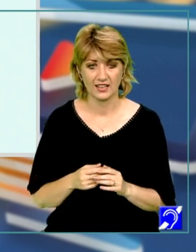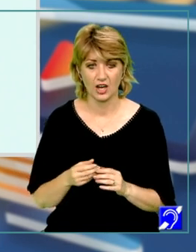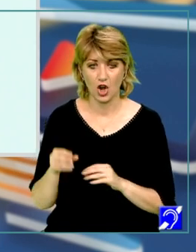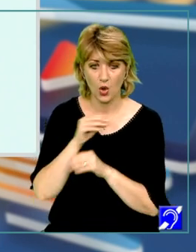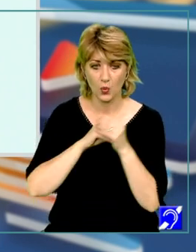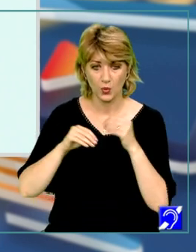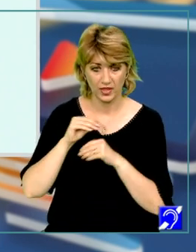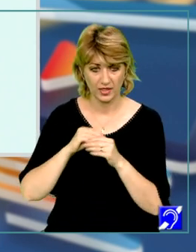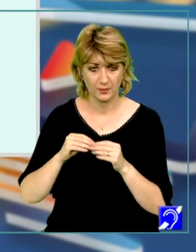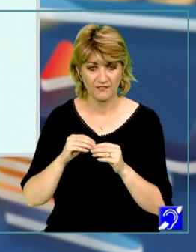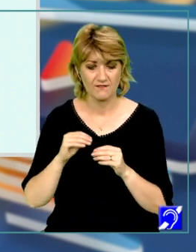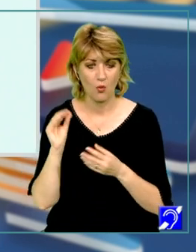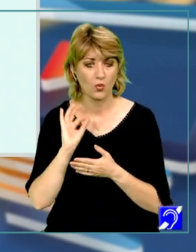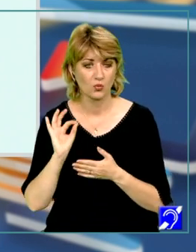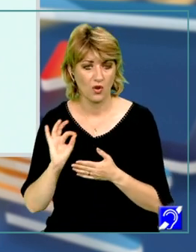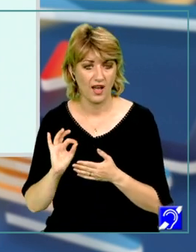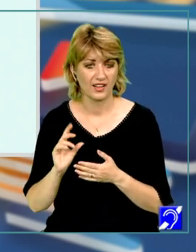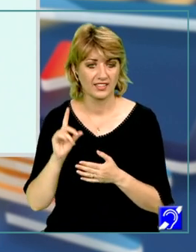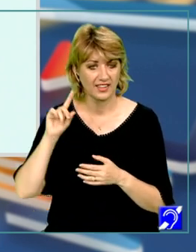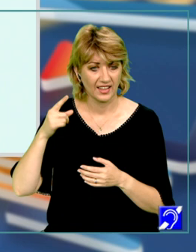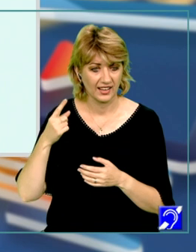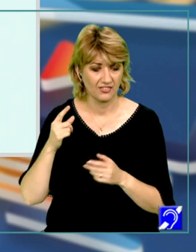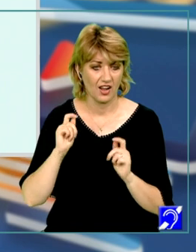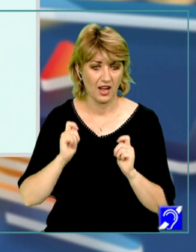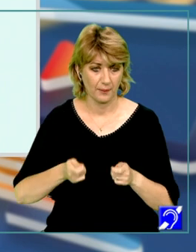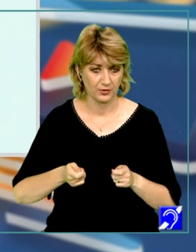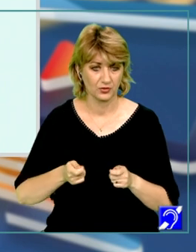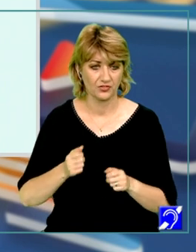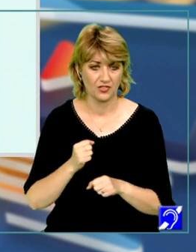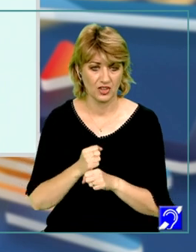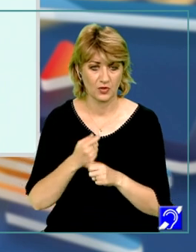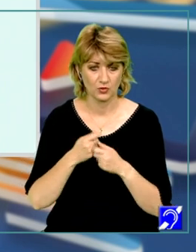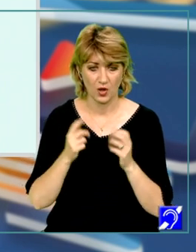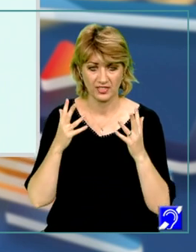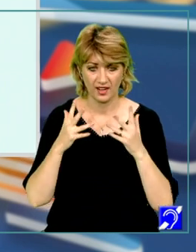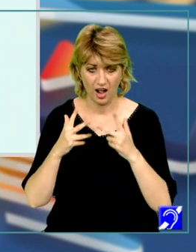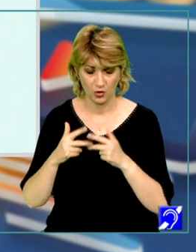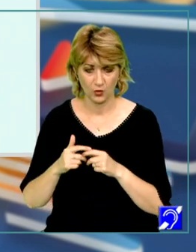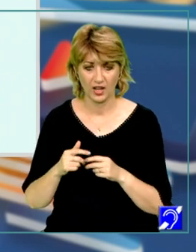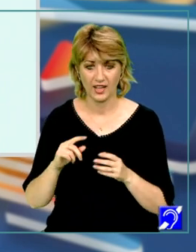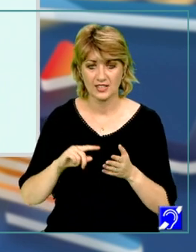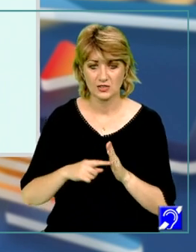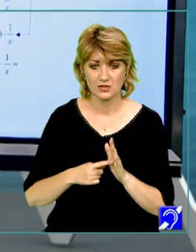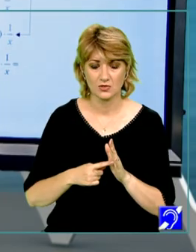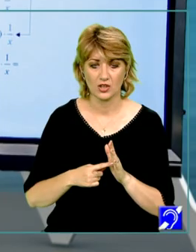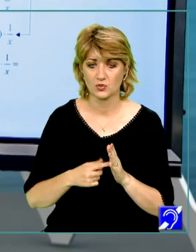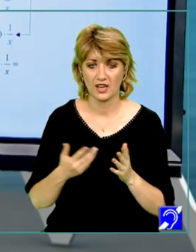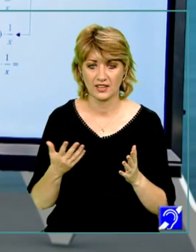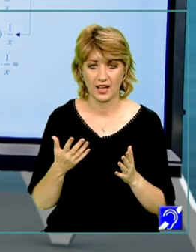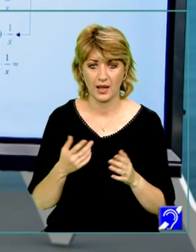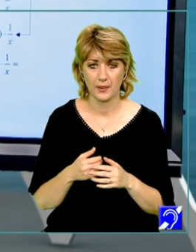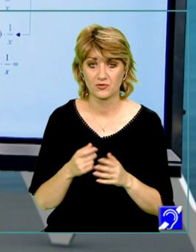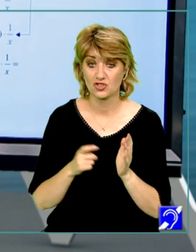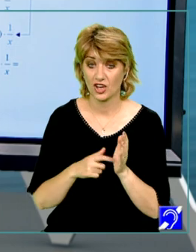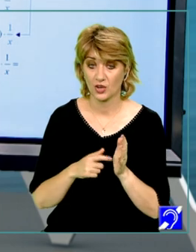înlocuim în formula de derivare a raportului, efectuăm toate calculele algebrice și obținem rezultatul care era